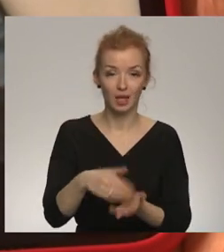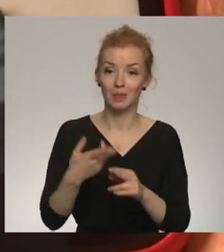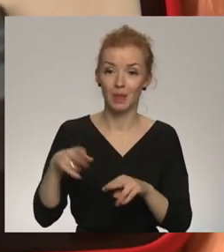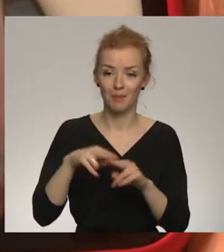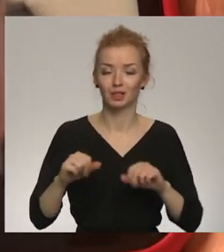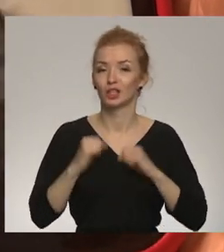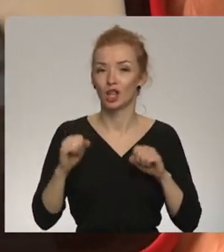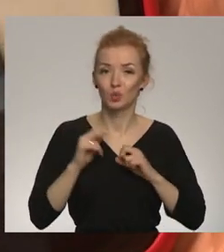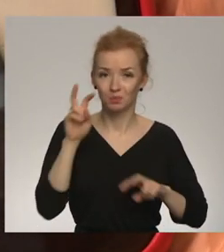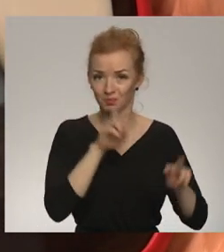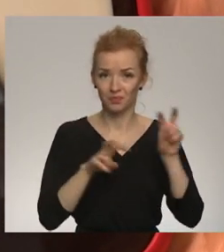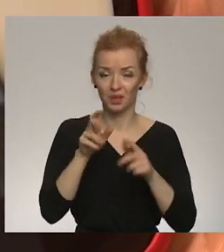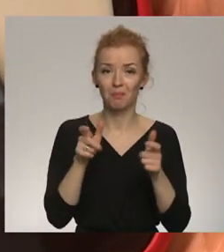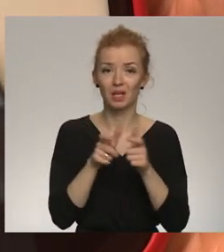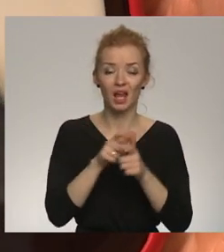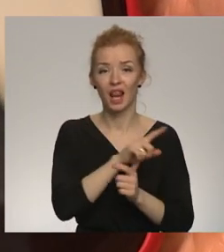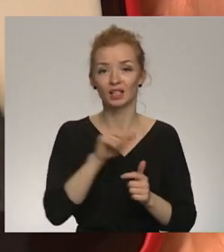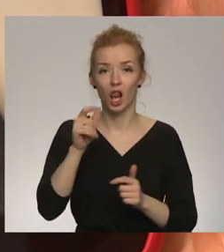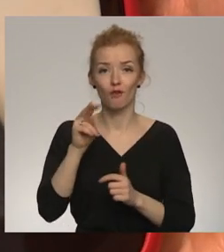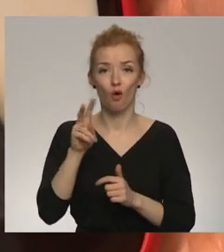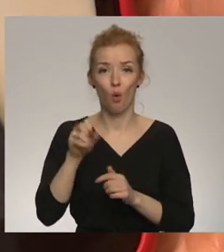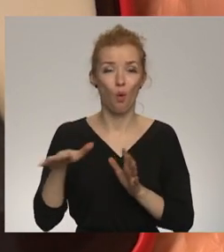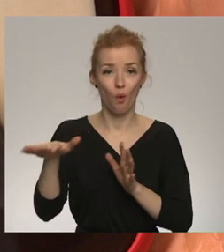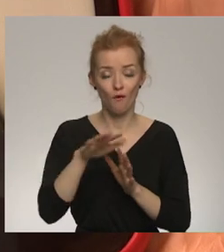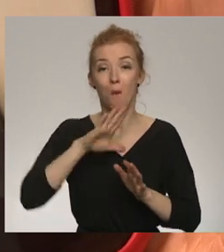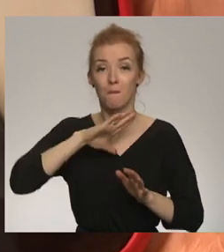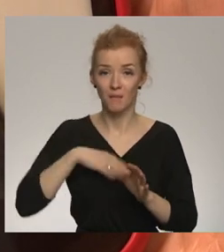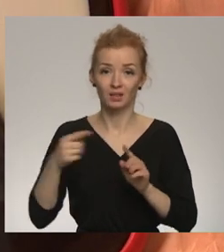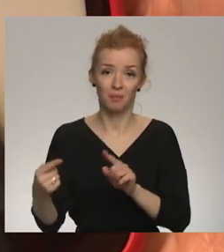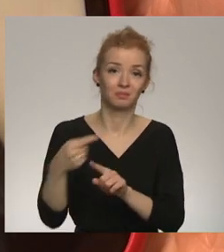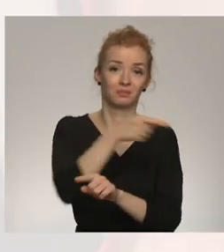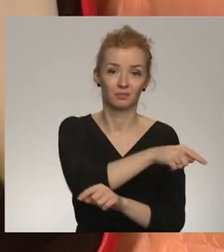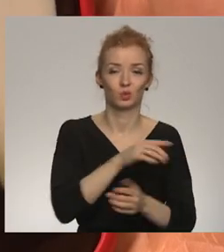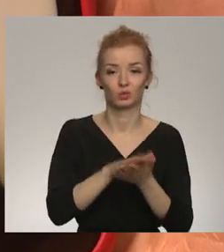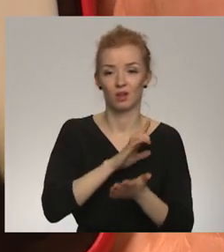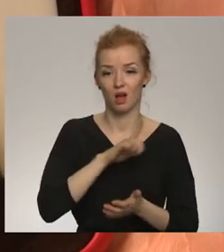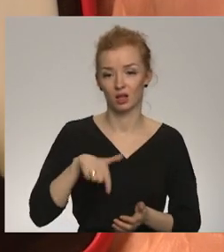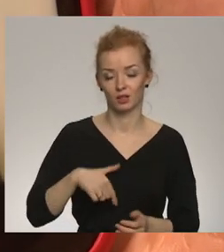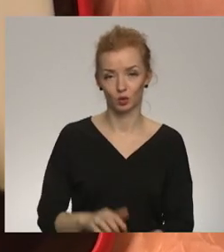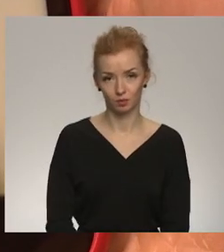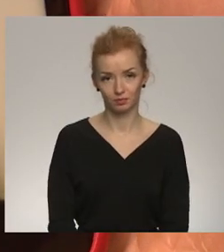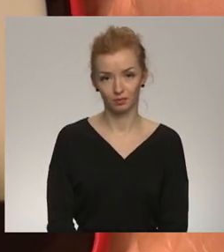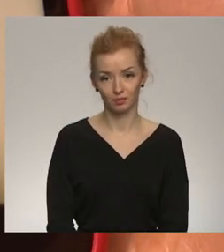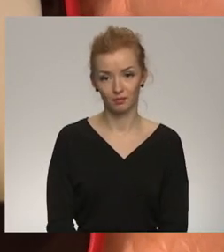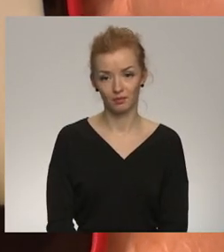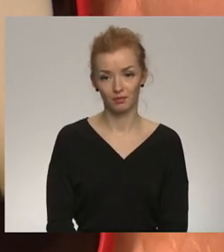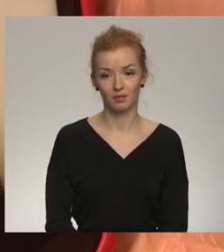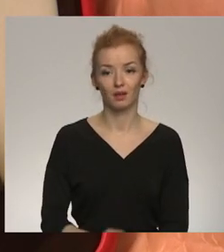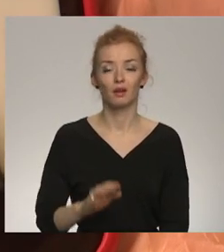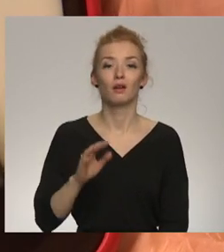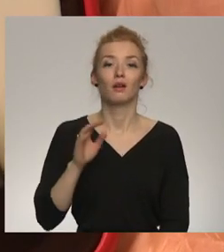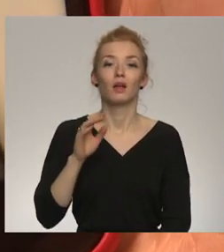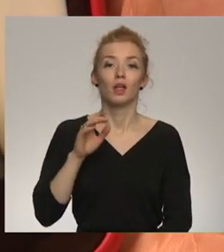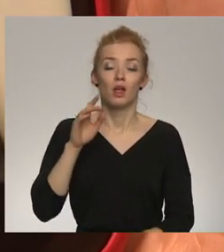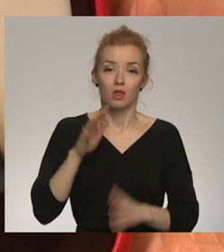Tāpēc cenšos atrast piļets līdz ļvovai un no turienas kaut kā mēģināt tikt tālāk līdz Latvijai. Nav tā, ka visi ir panikā.